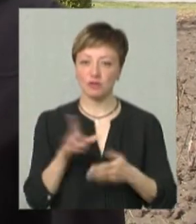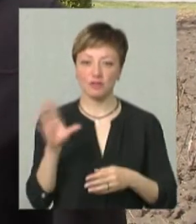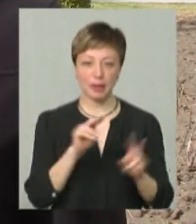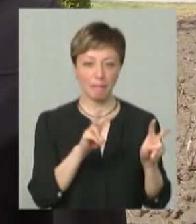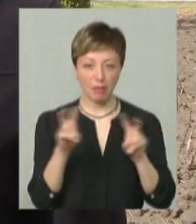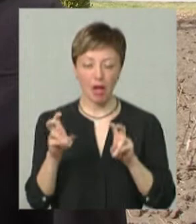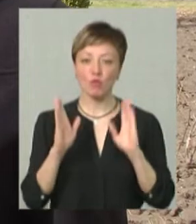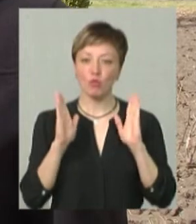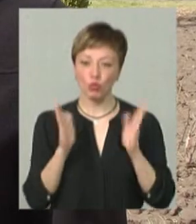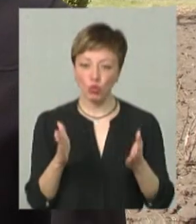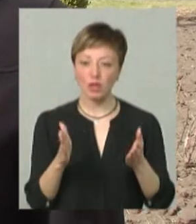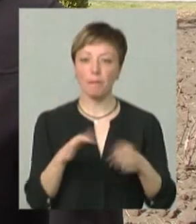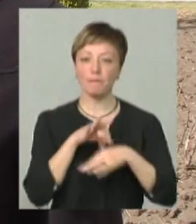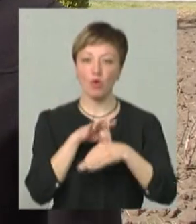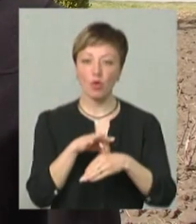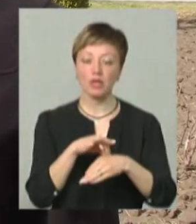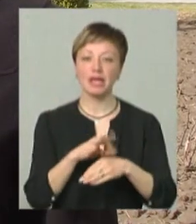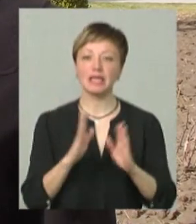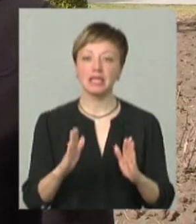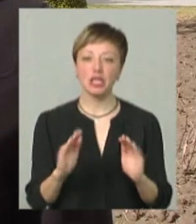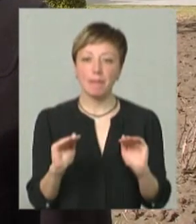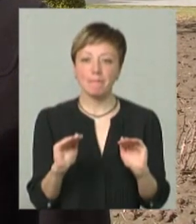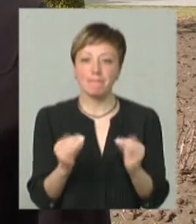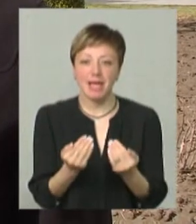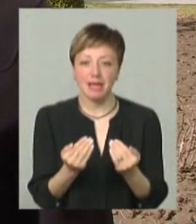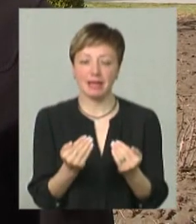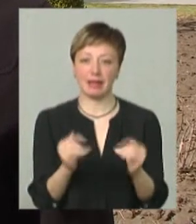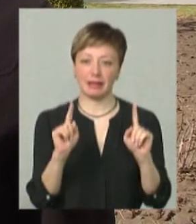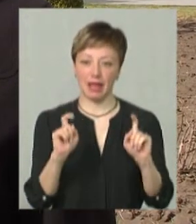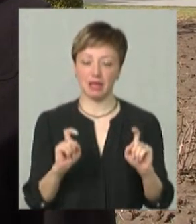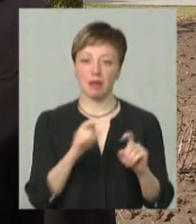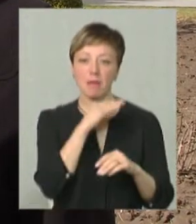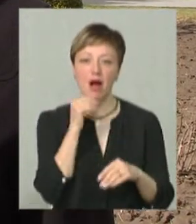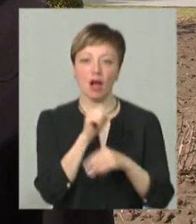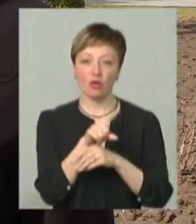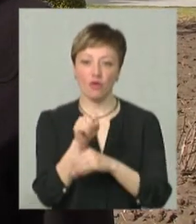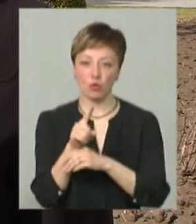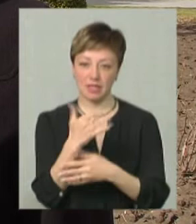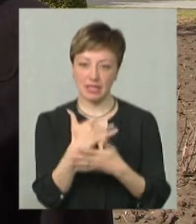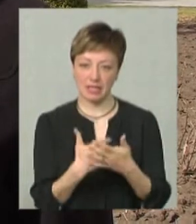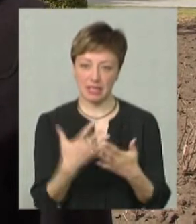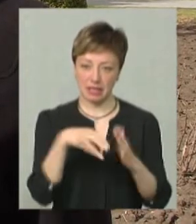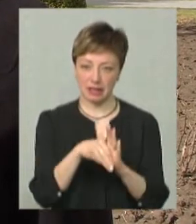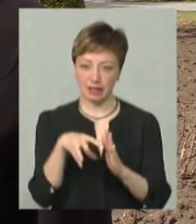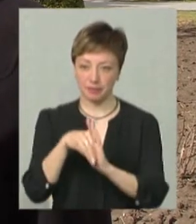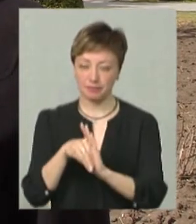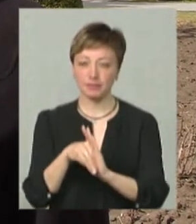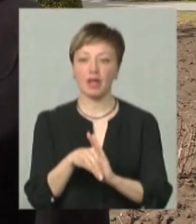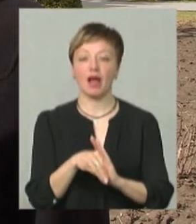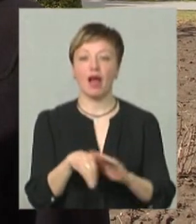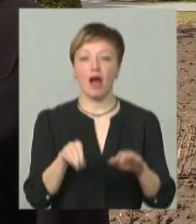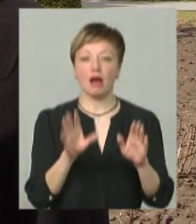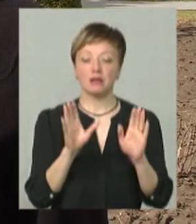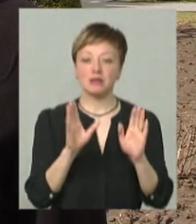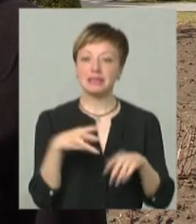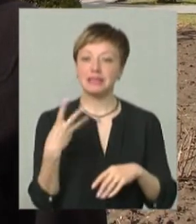предметів, буде цьогоріч проводитись лише міні-тест, багатофункційний тест, міні-тест. Він буде